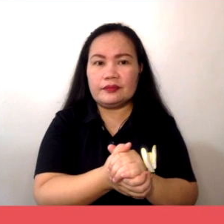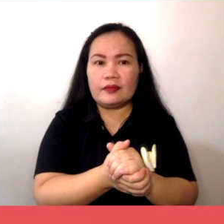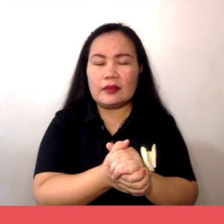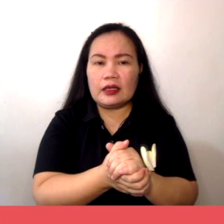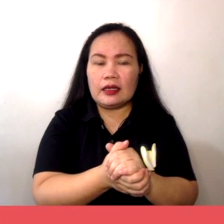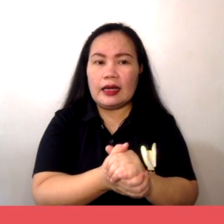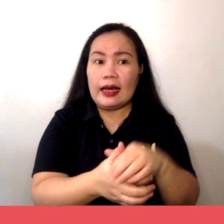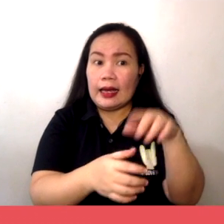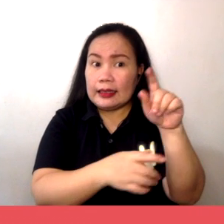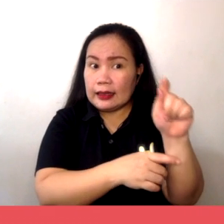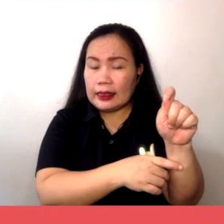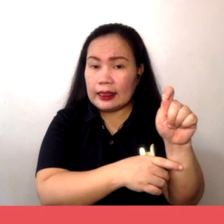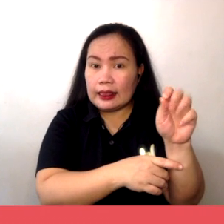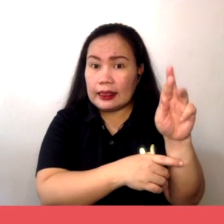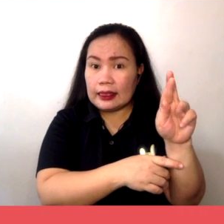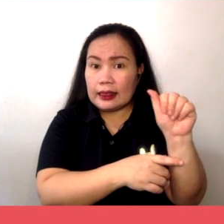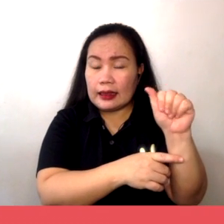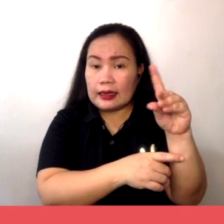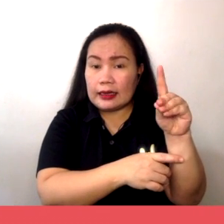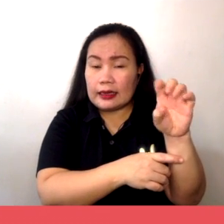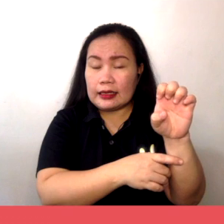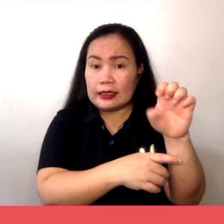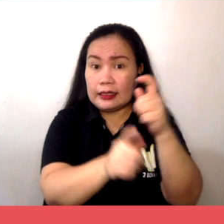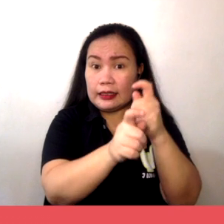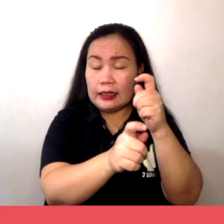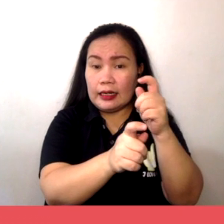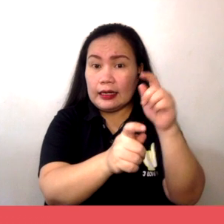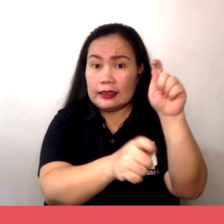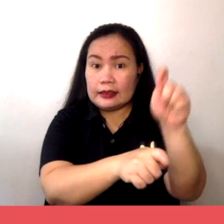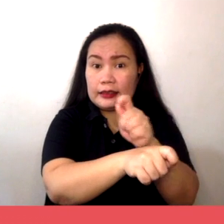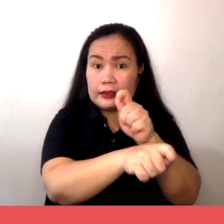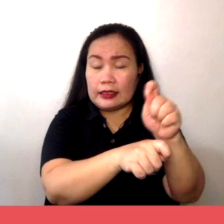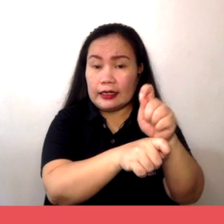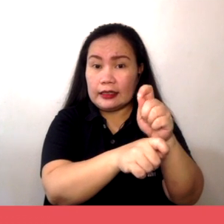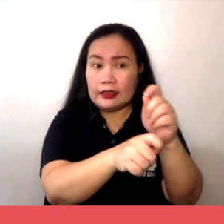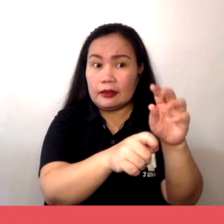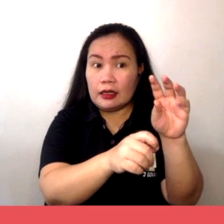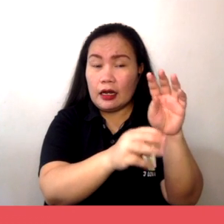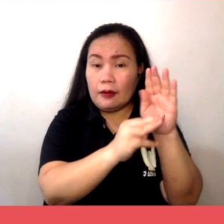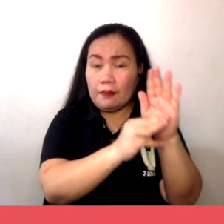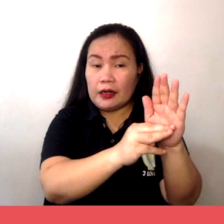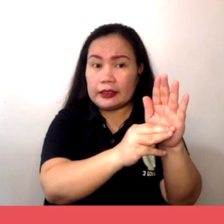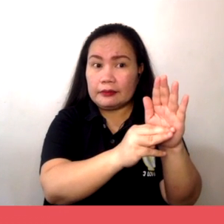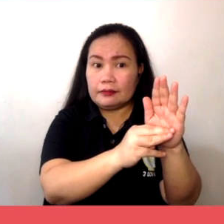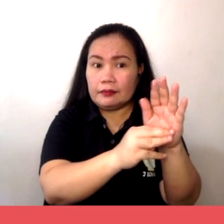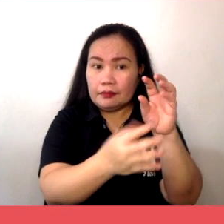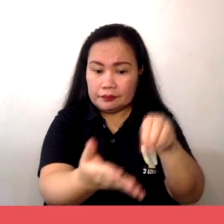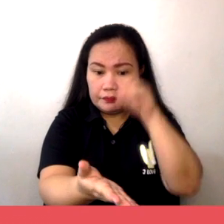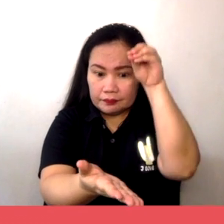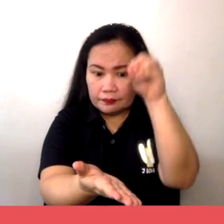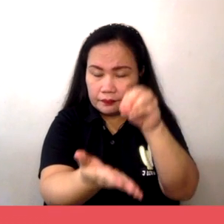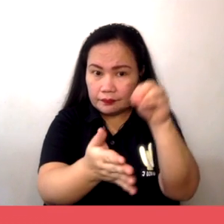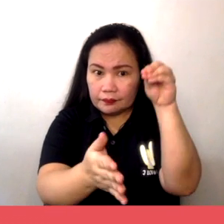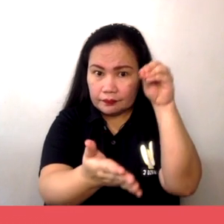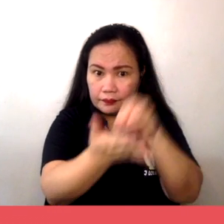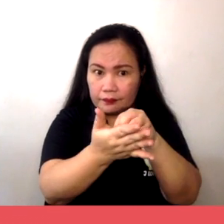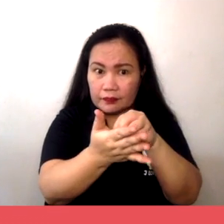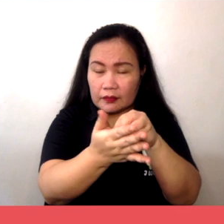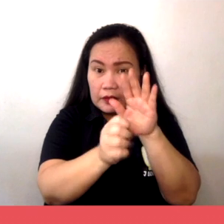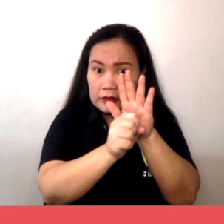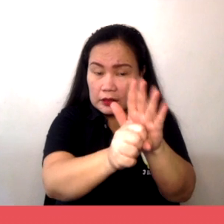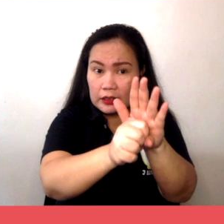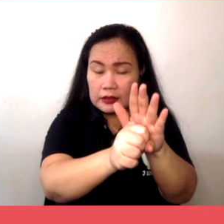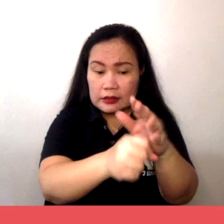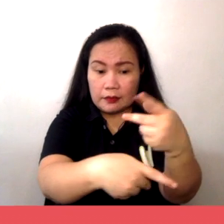Ang trademark naman ay ang paglalagay ng mga simbolo o marka sa mga produkto at servisyo na siyang nagsisilbing